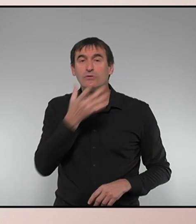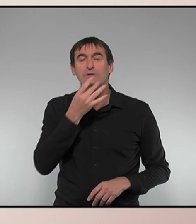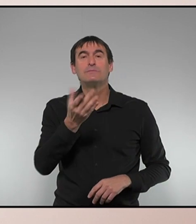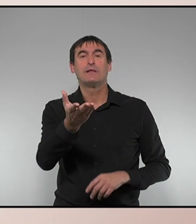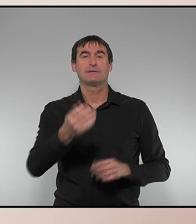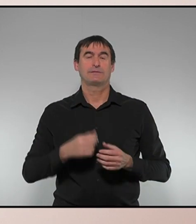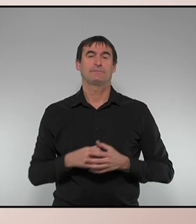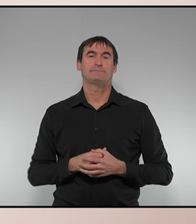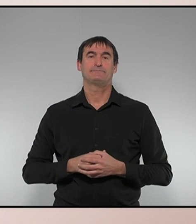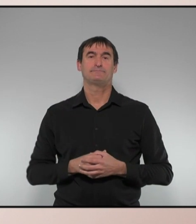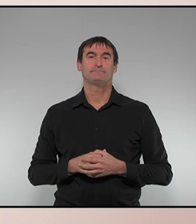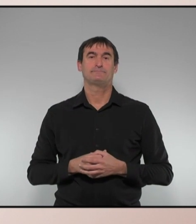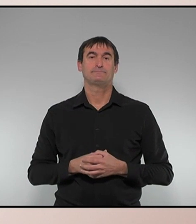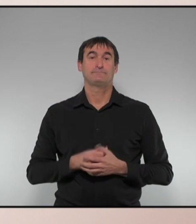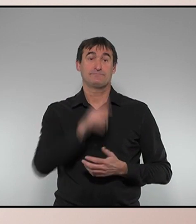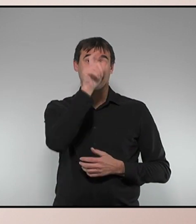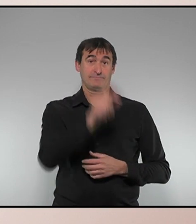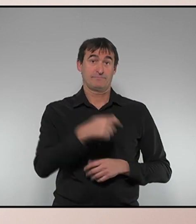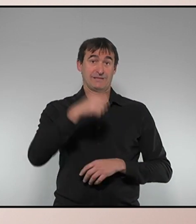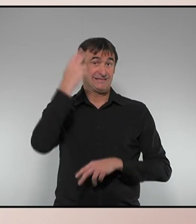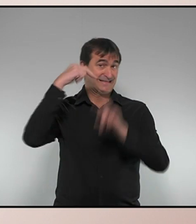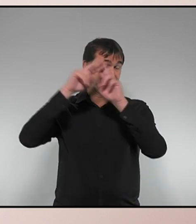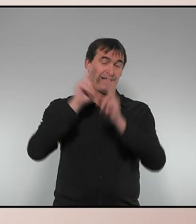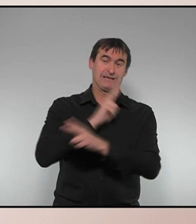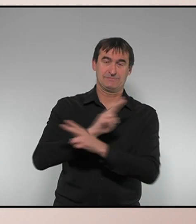Per respondre té la paraula el president de la Generalitat.